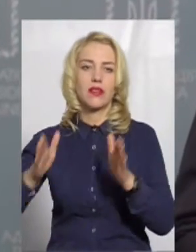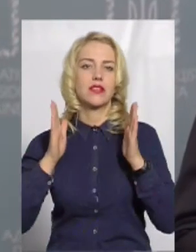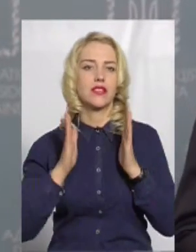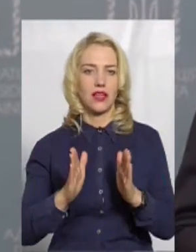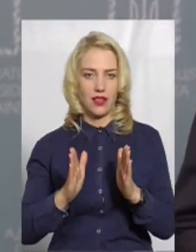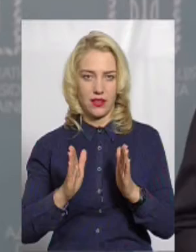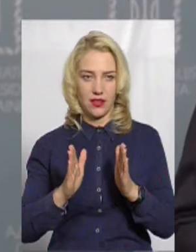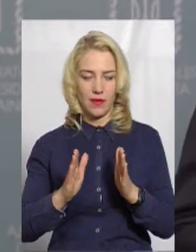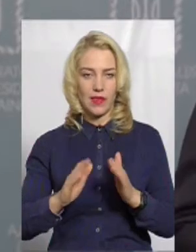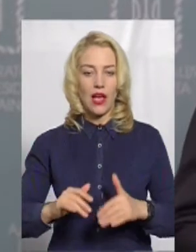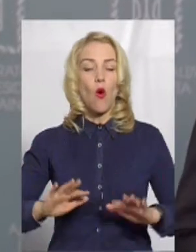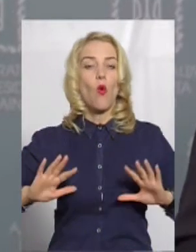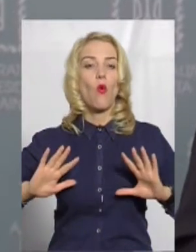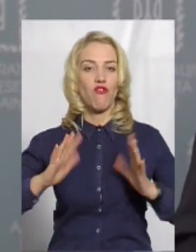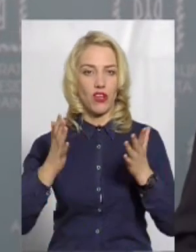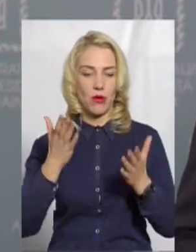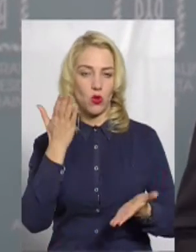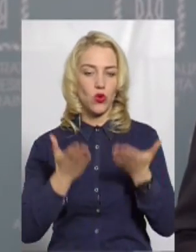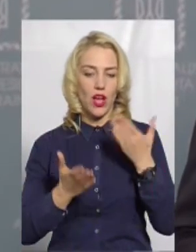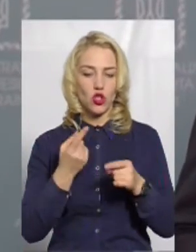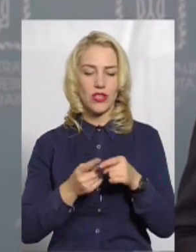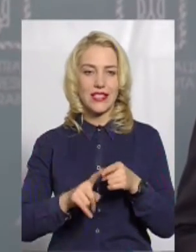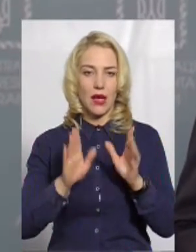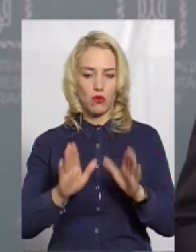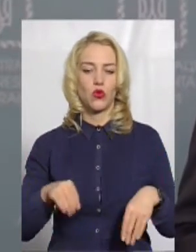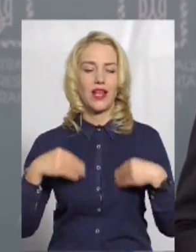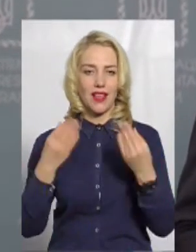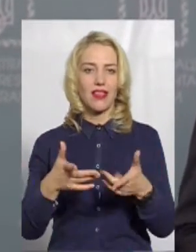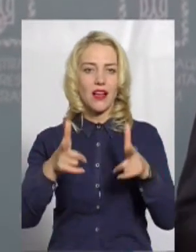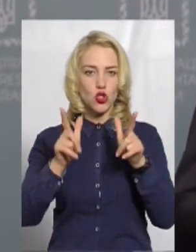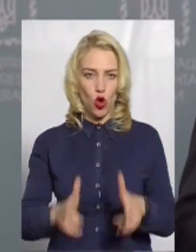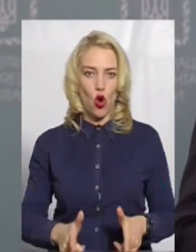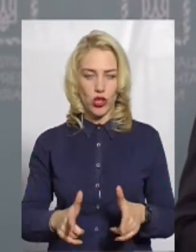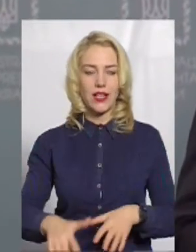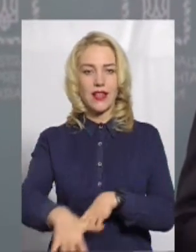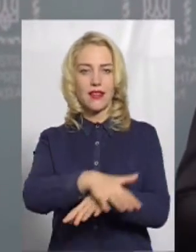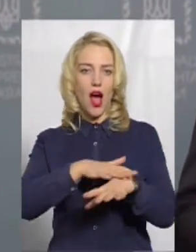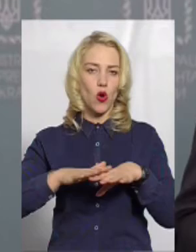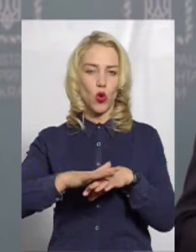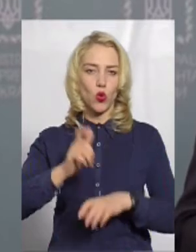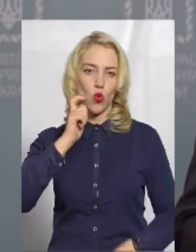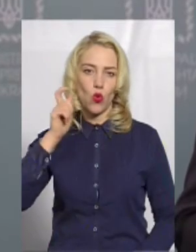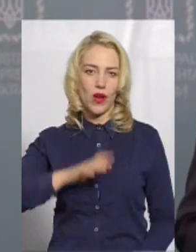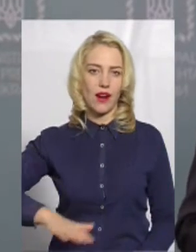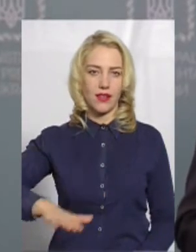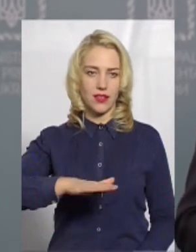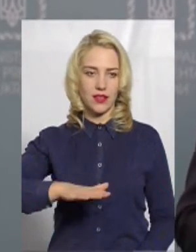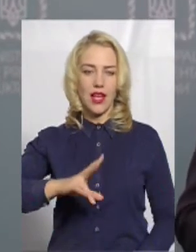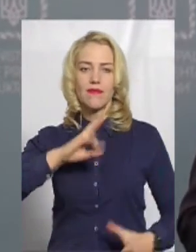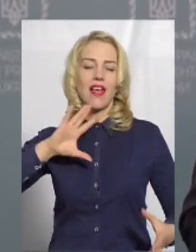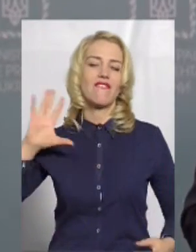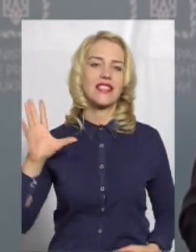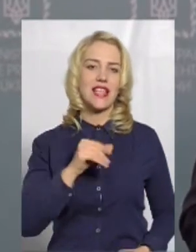у випадку, якщо на це буде дана згода народу України. На